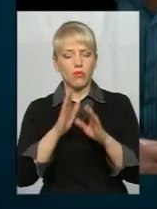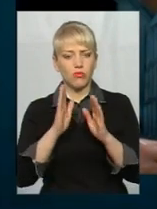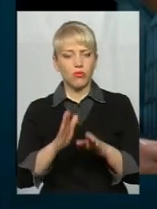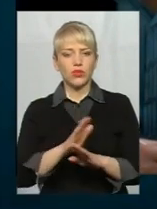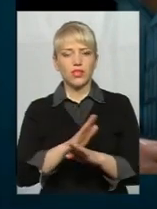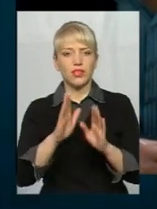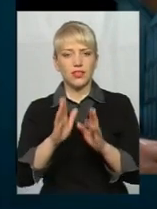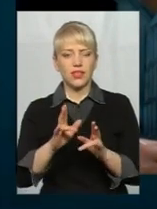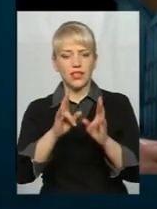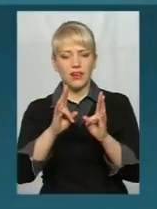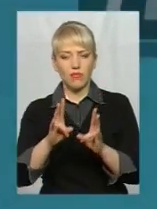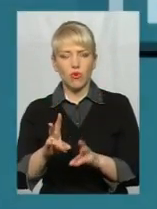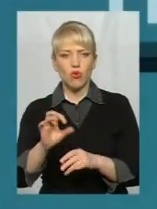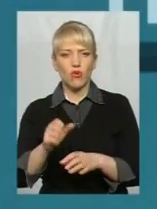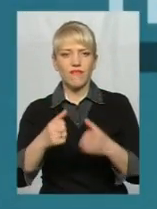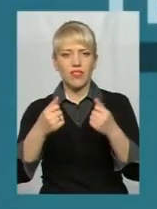навіть тратити своє життя.